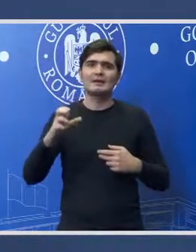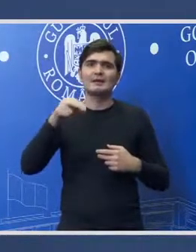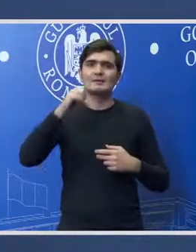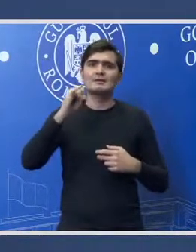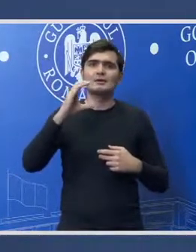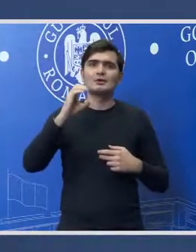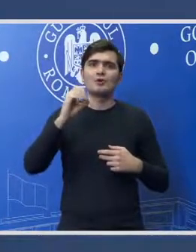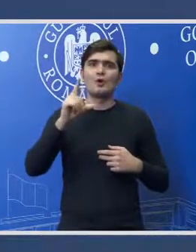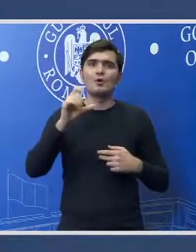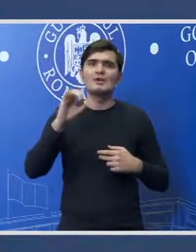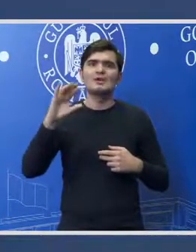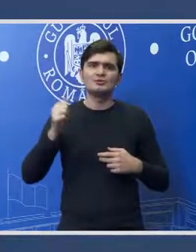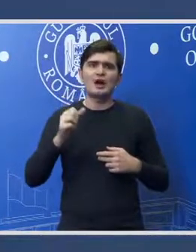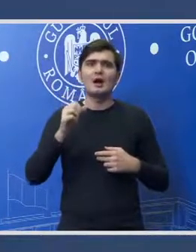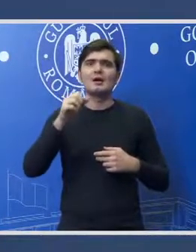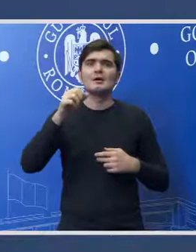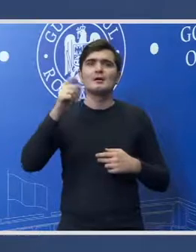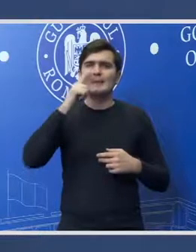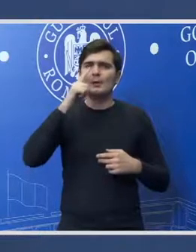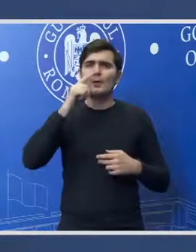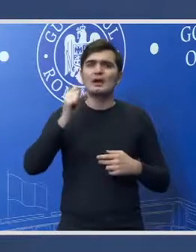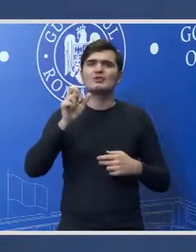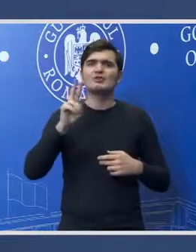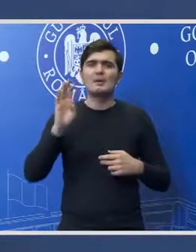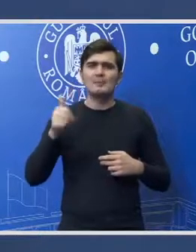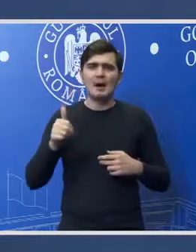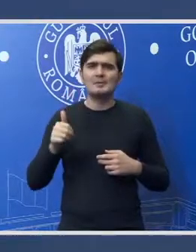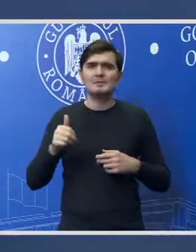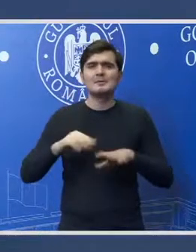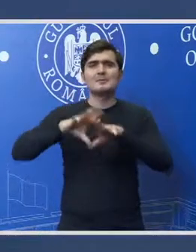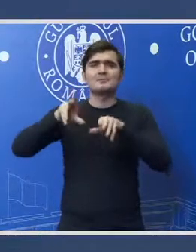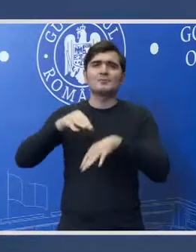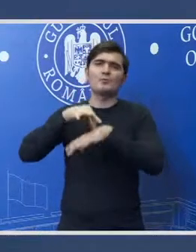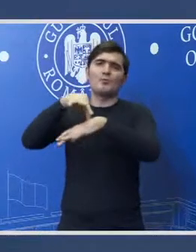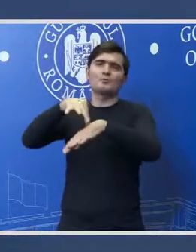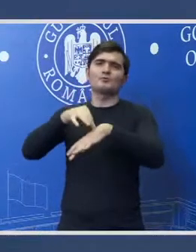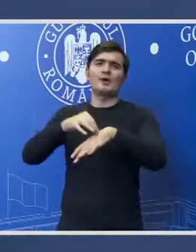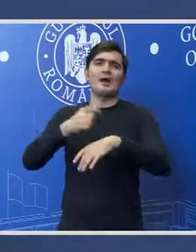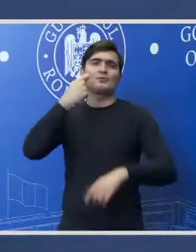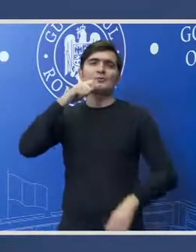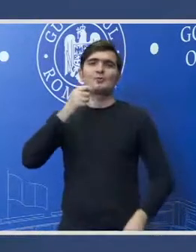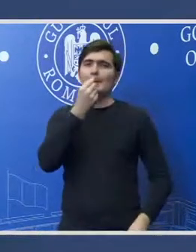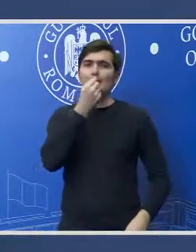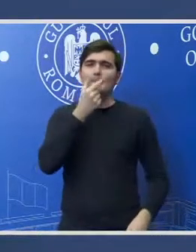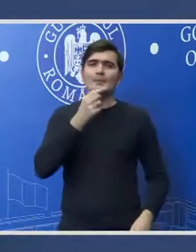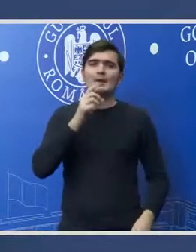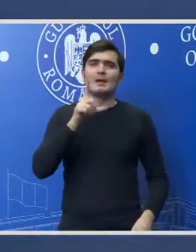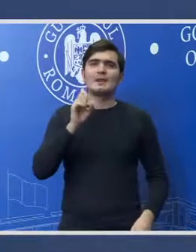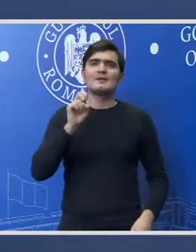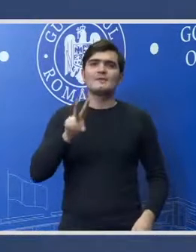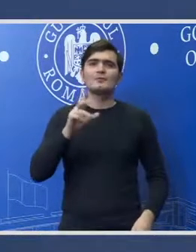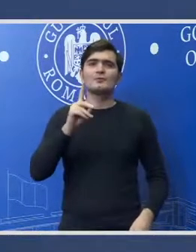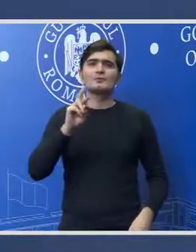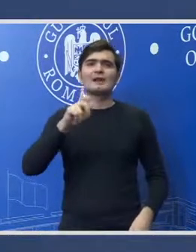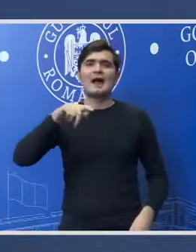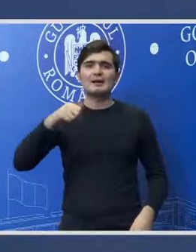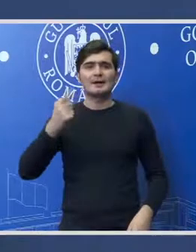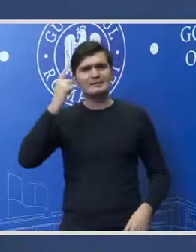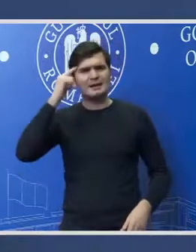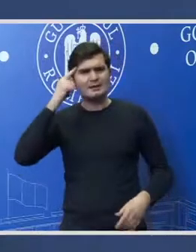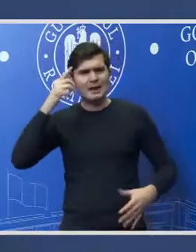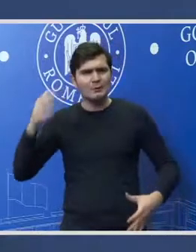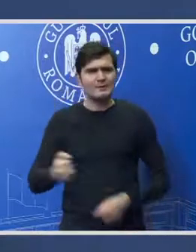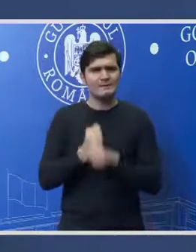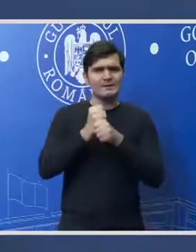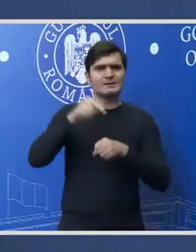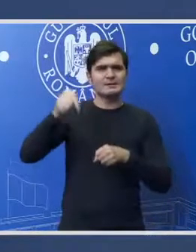Nicolae Șerboan bineînțeles sub oblăduirea domnului Liviu Dragnea gândeau înființarea acestei